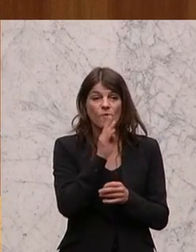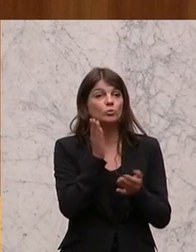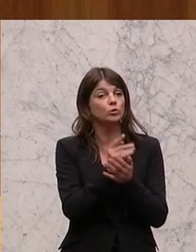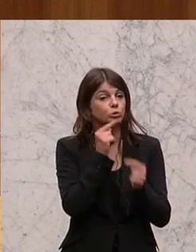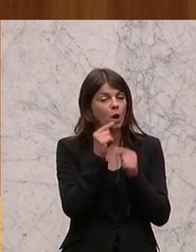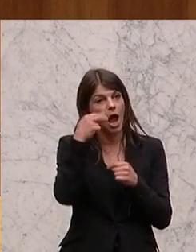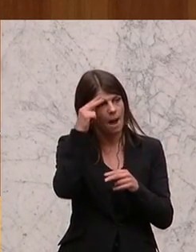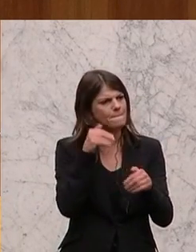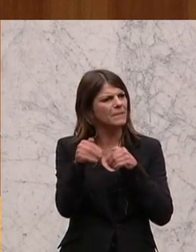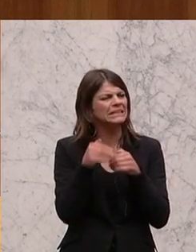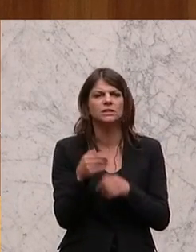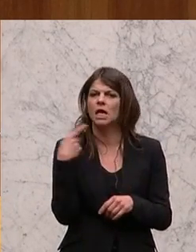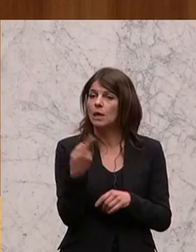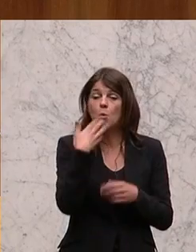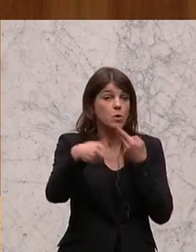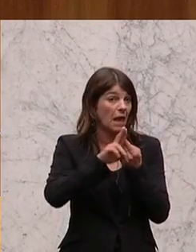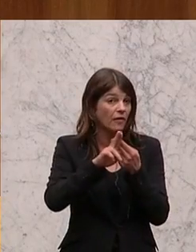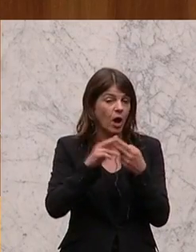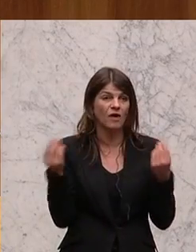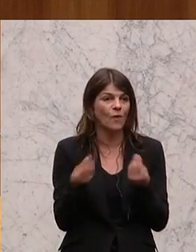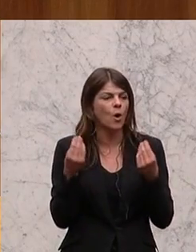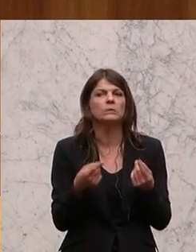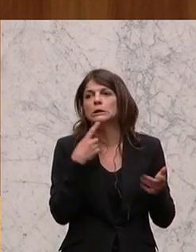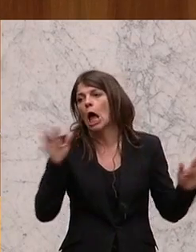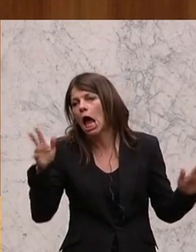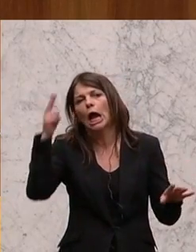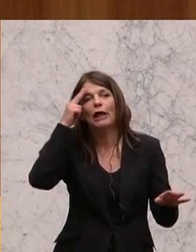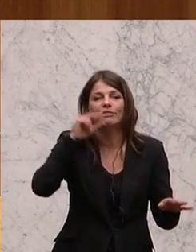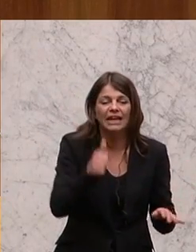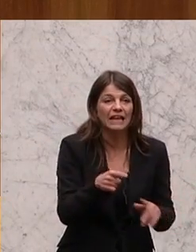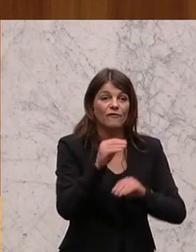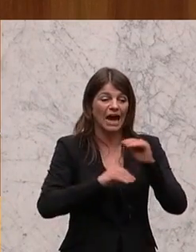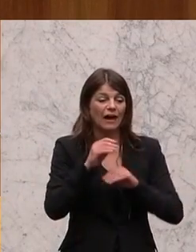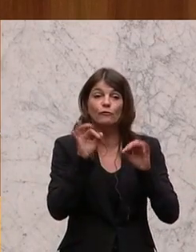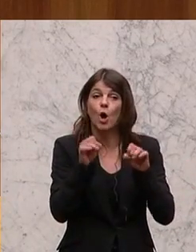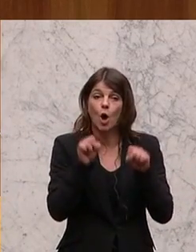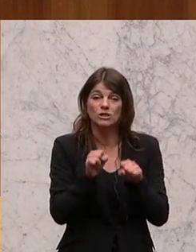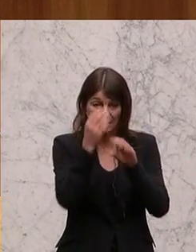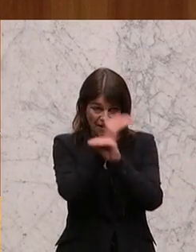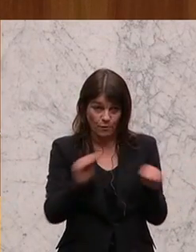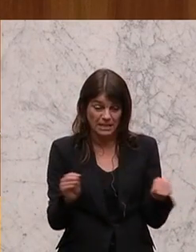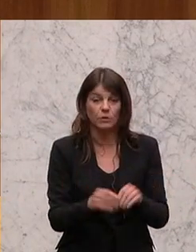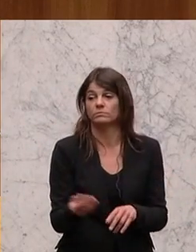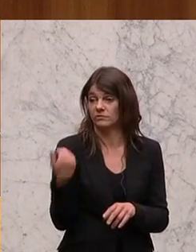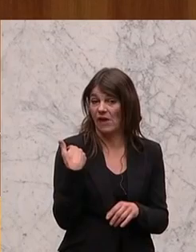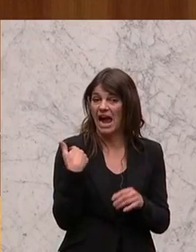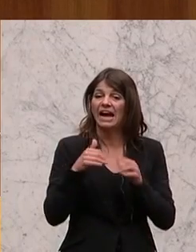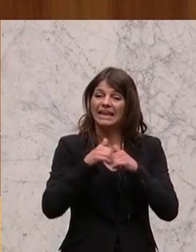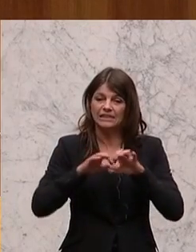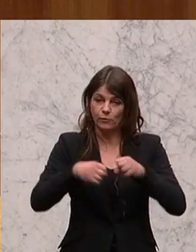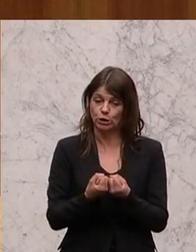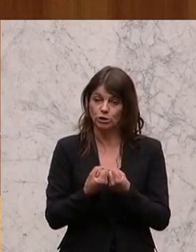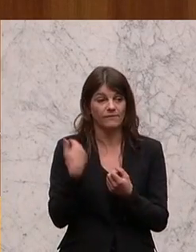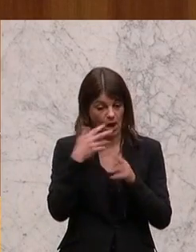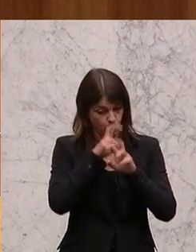besprochen haben, was der Herr Minister nicht beantwortet hat, weil er es angeblich nicht kennt. Der Verein zur Konsumenteninformation hat extra Wurst